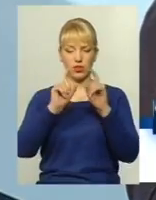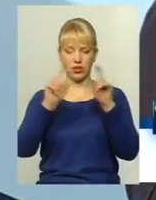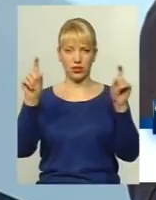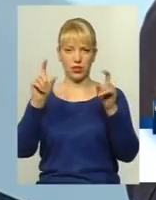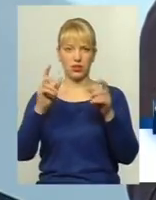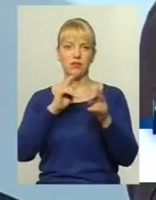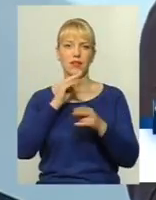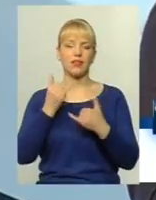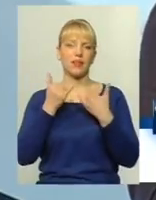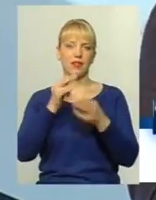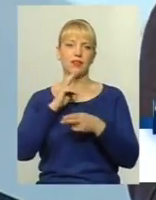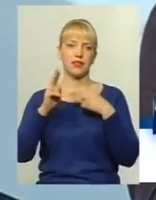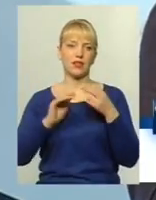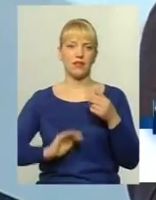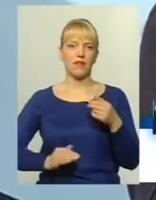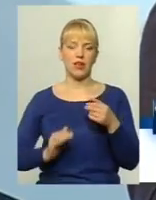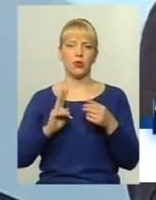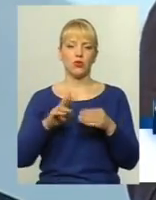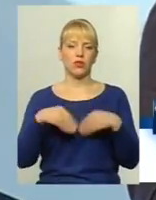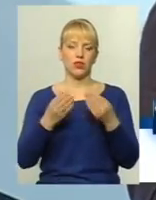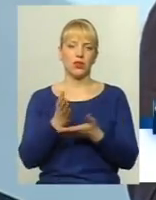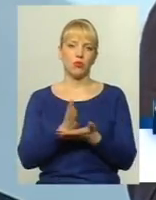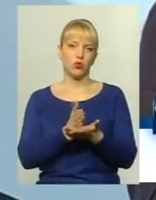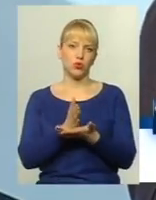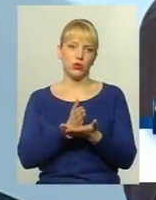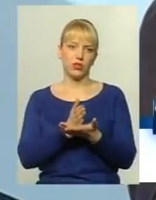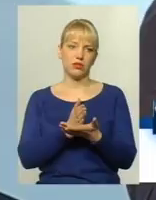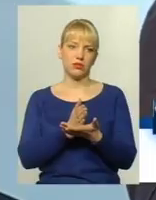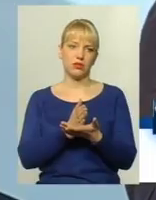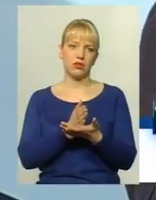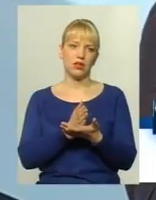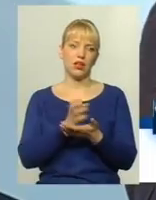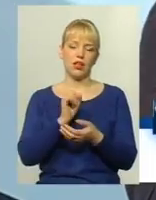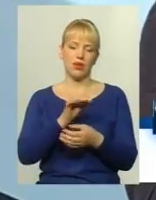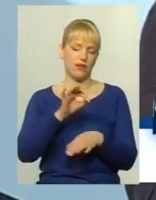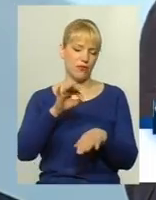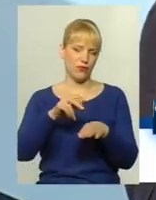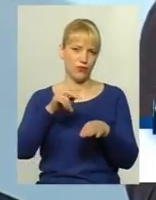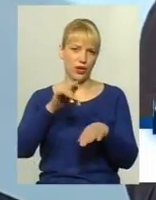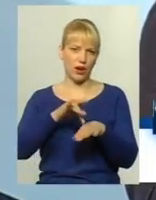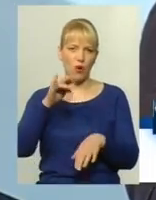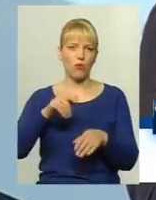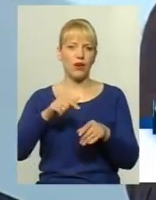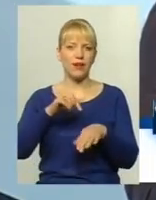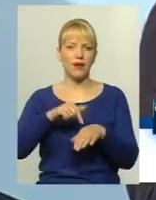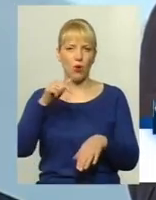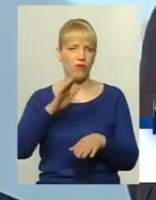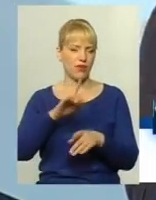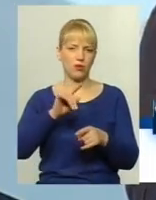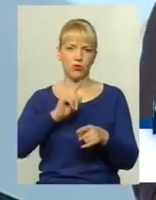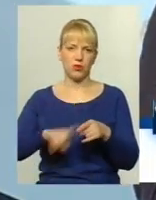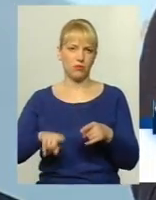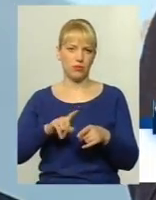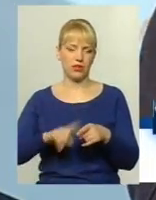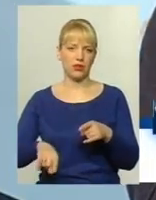телефон фірми, яка надає послуги. І реагування буде миттєве, повірте мені. Керівники підприємств на ластовині